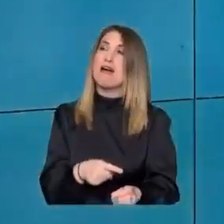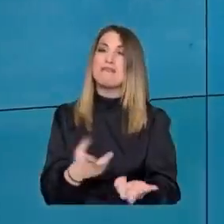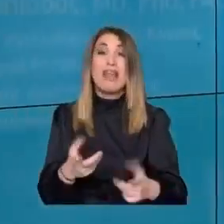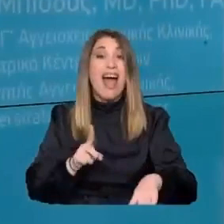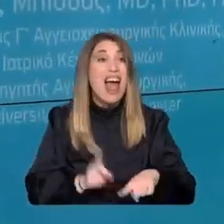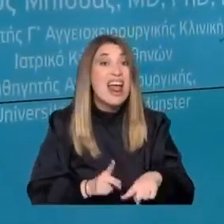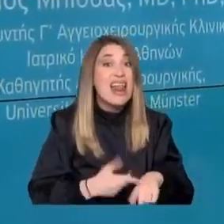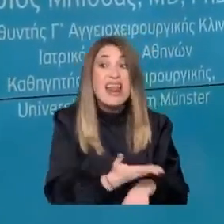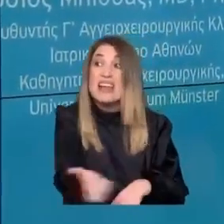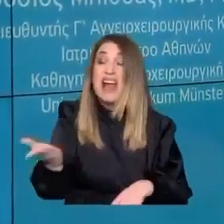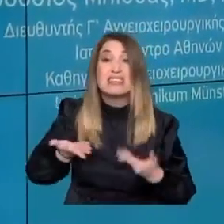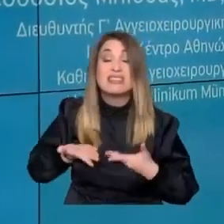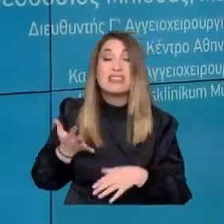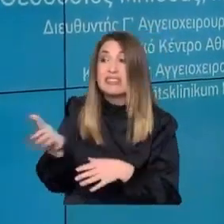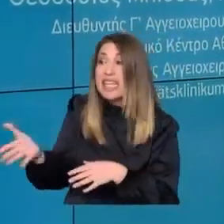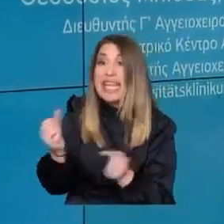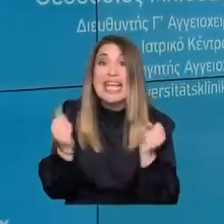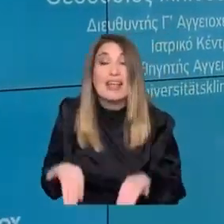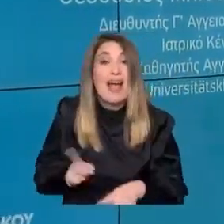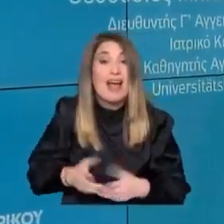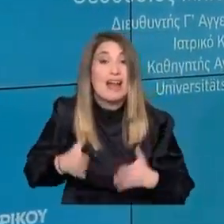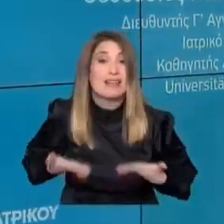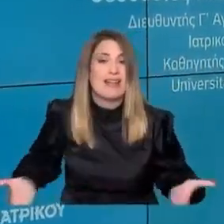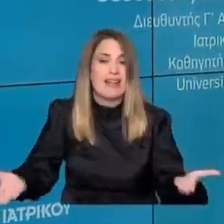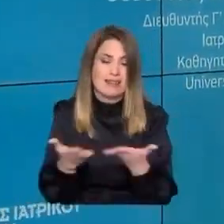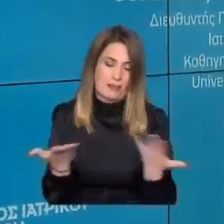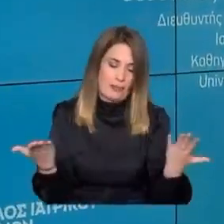ασθενείς να είναι υγιείς Σπουδαίο